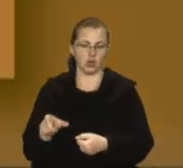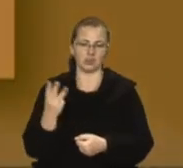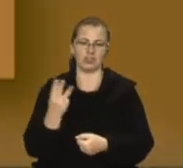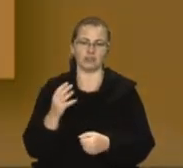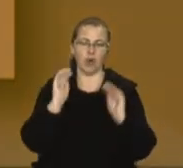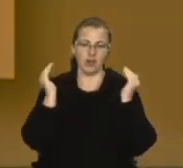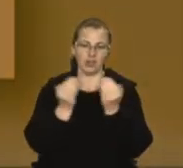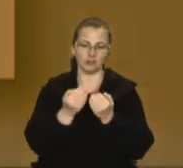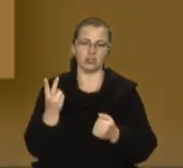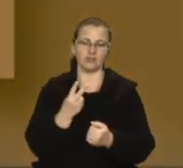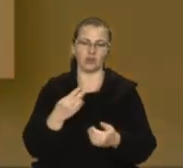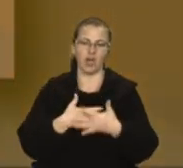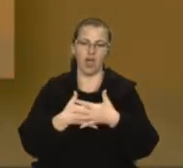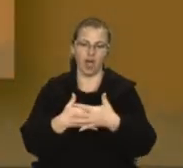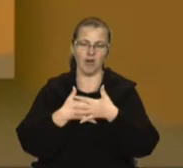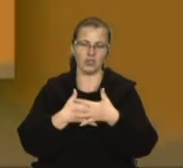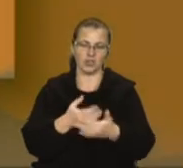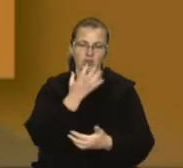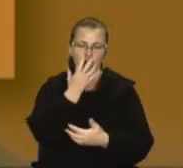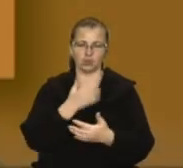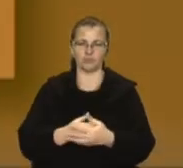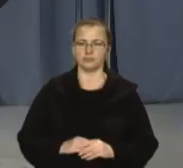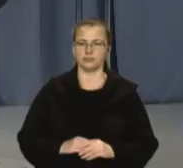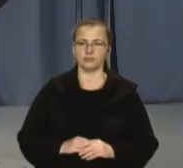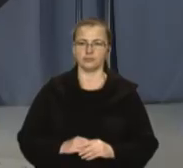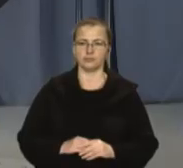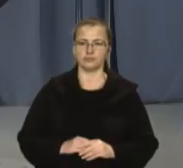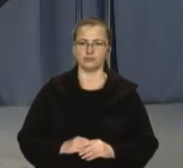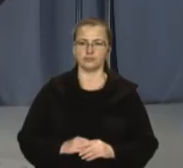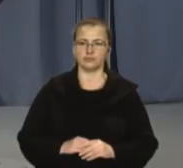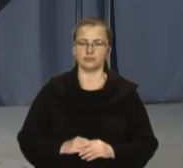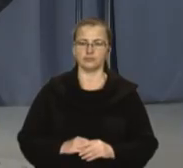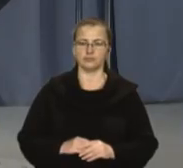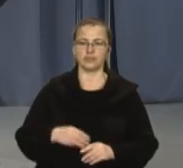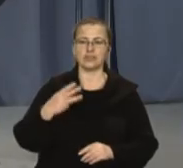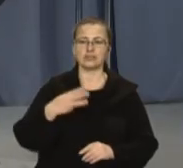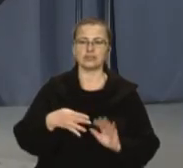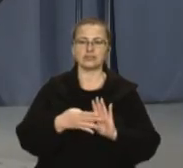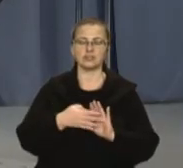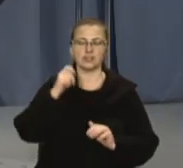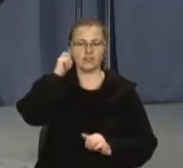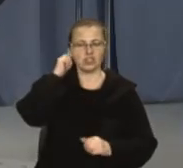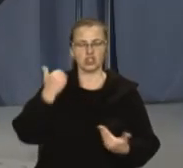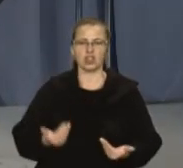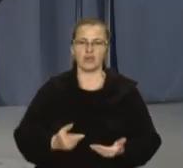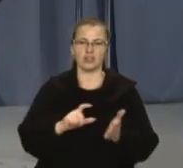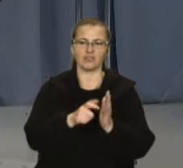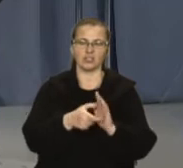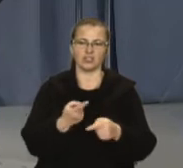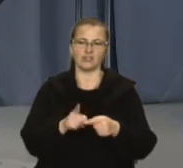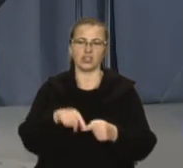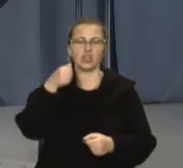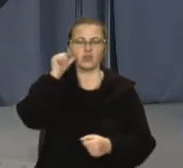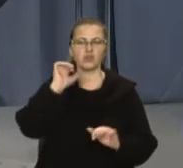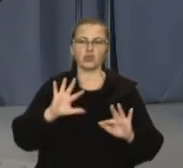реанімації, двоє на апараті штучної вентиляції легень. 39-річний мешканець квартири, в якій